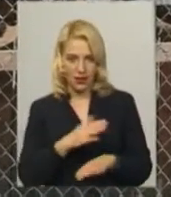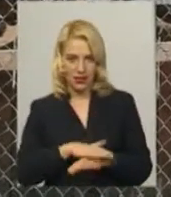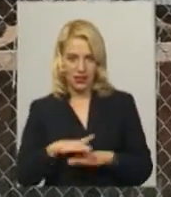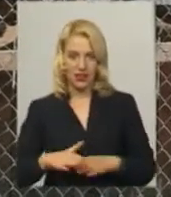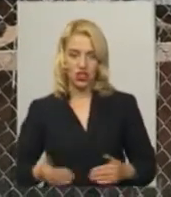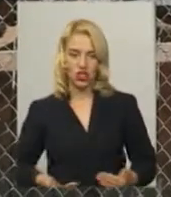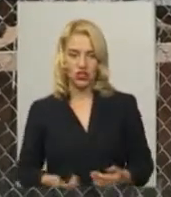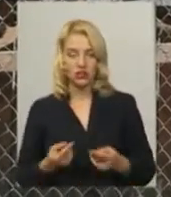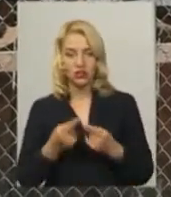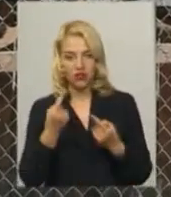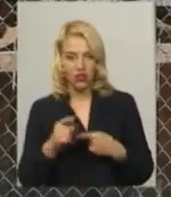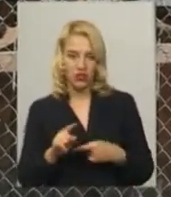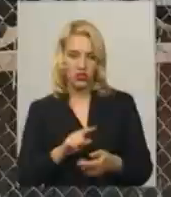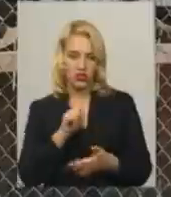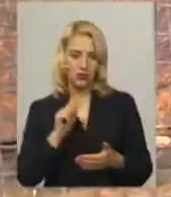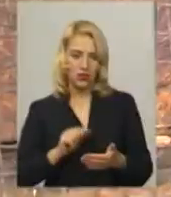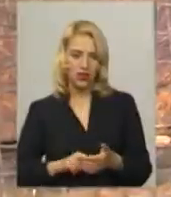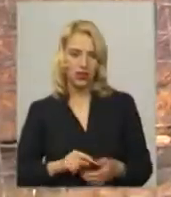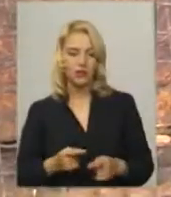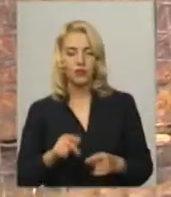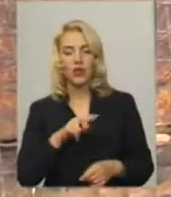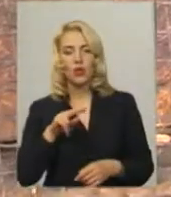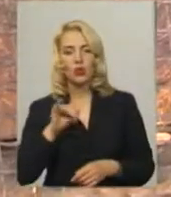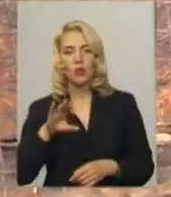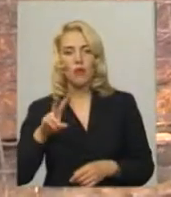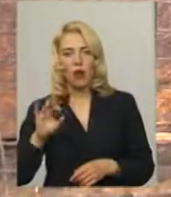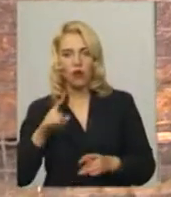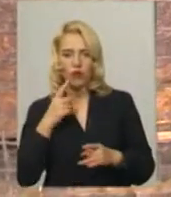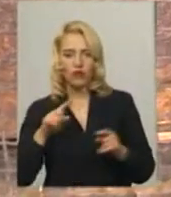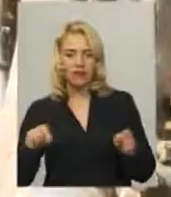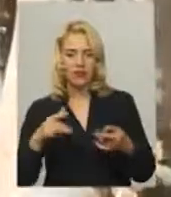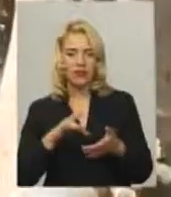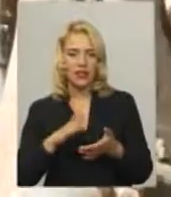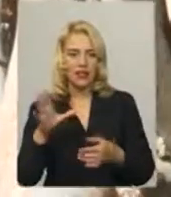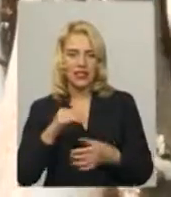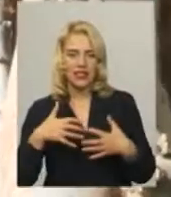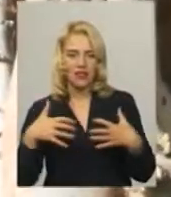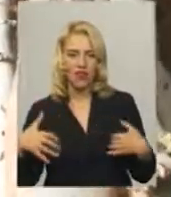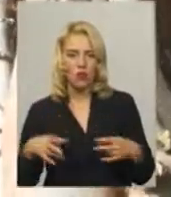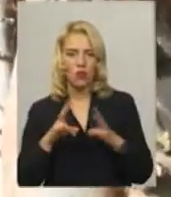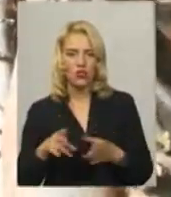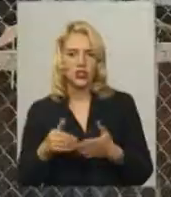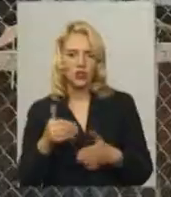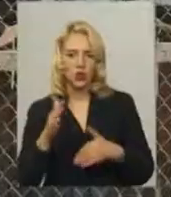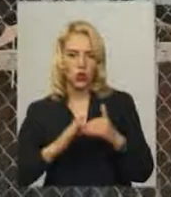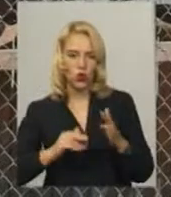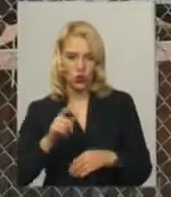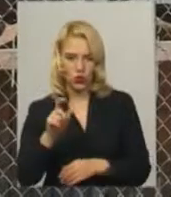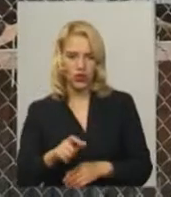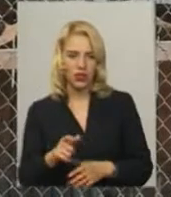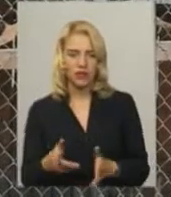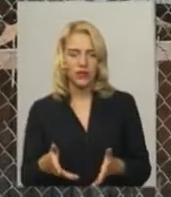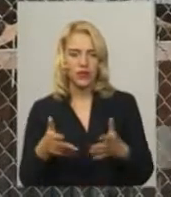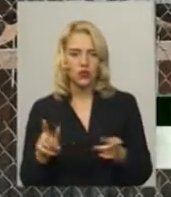це вже друге питання. Кирило Чумаков додає, що у реабілітаційному центрі усі тварини постраждали від рук людини. Ясно,